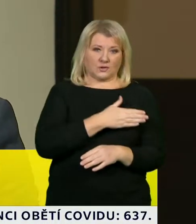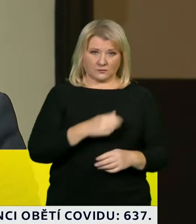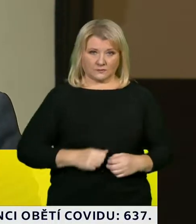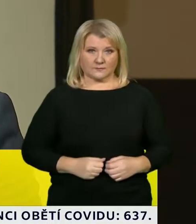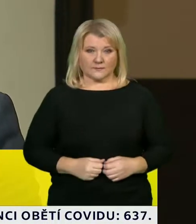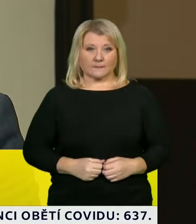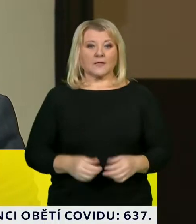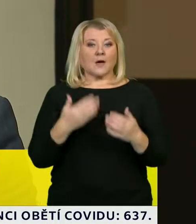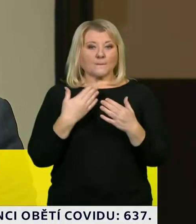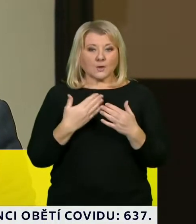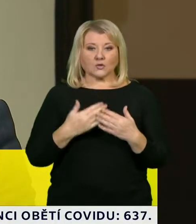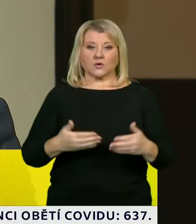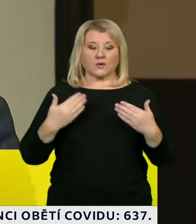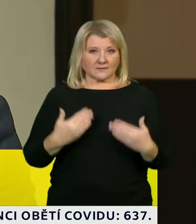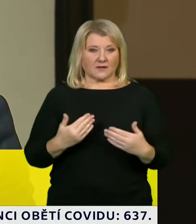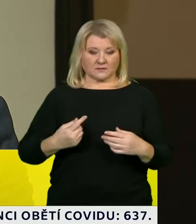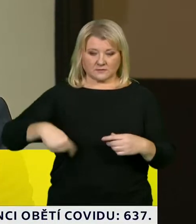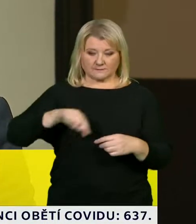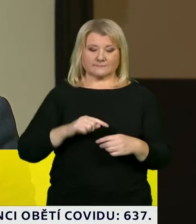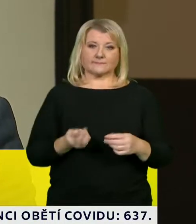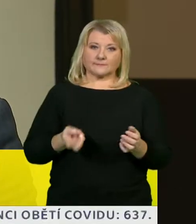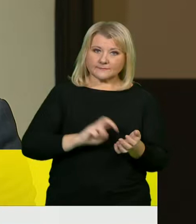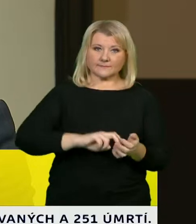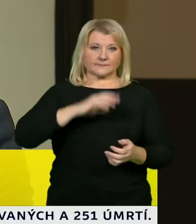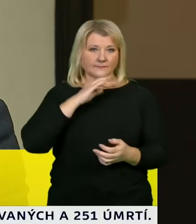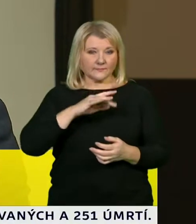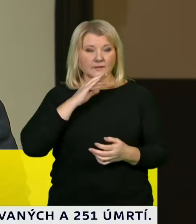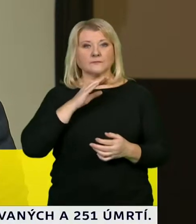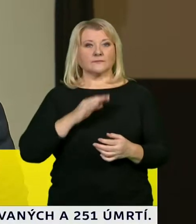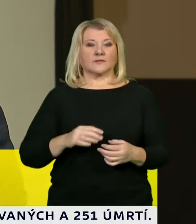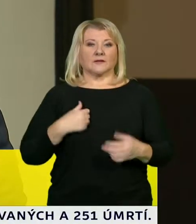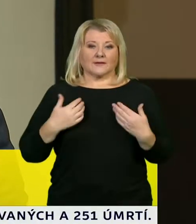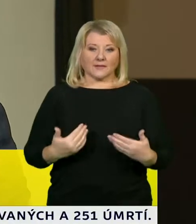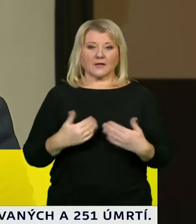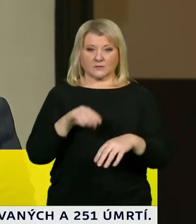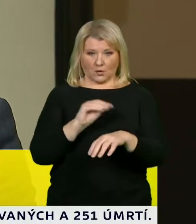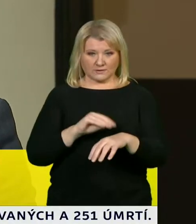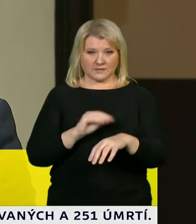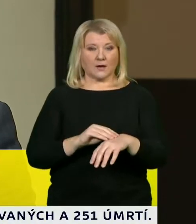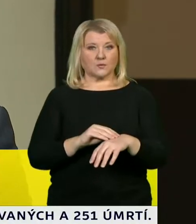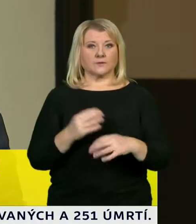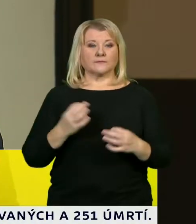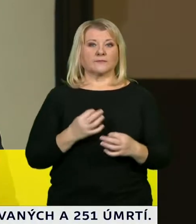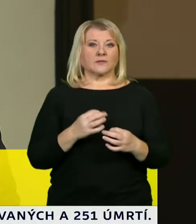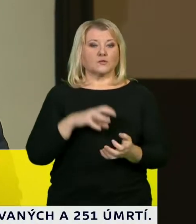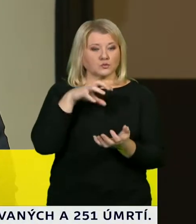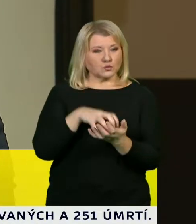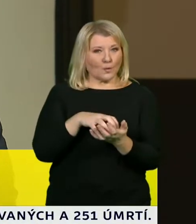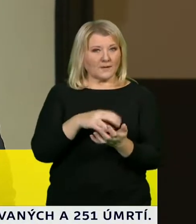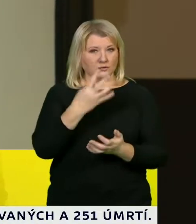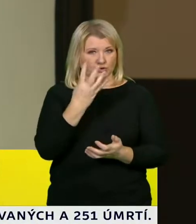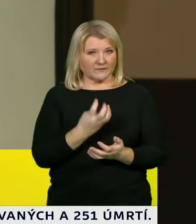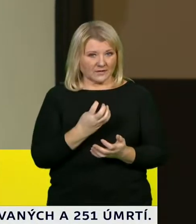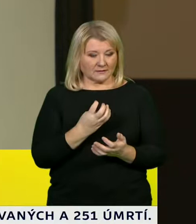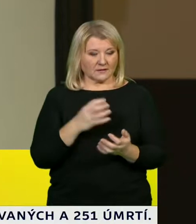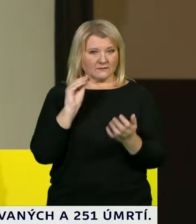dnes před vámi stojíme a já teď mohu oznámit, že ve stupni čtyři, tak jak jsou